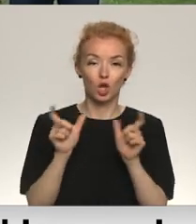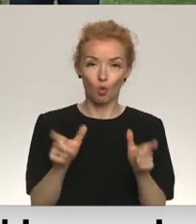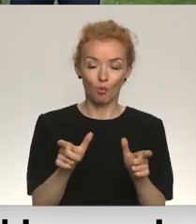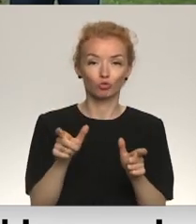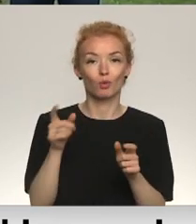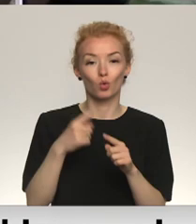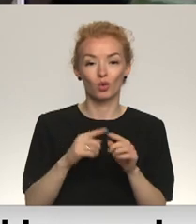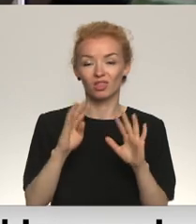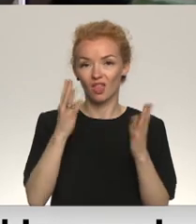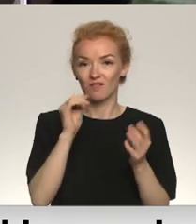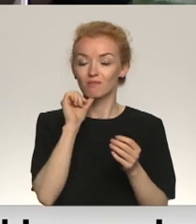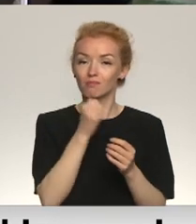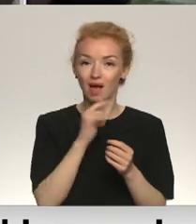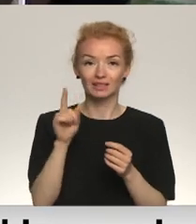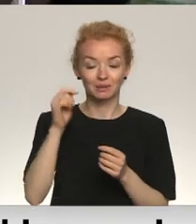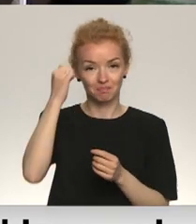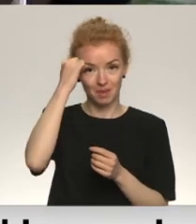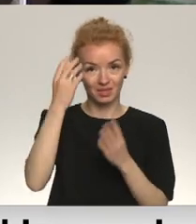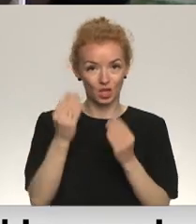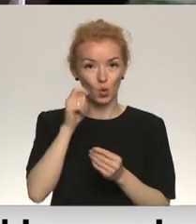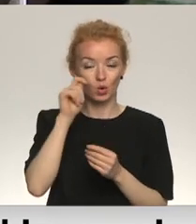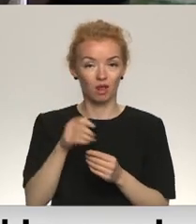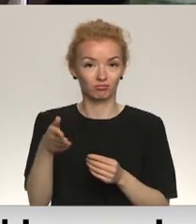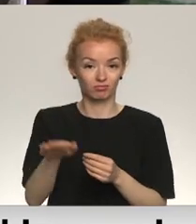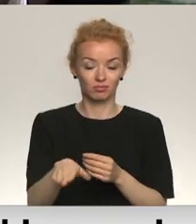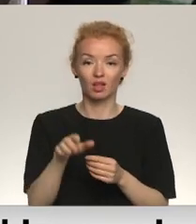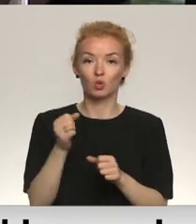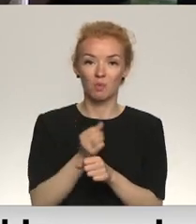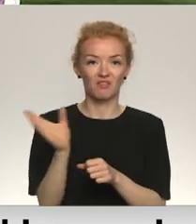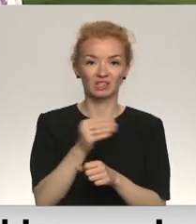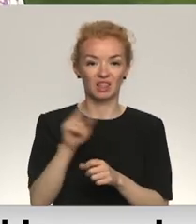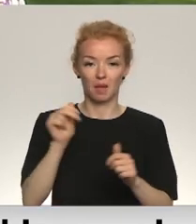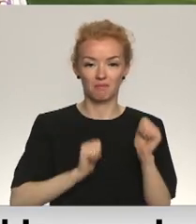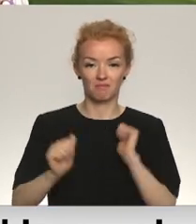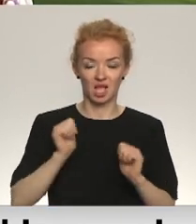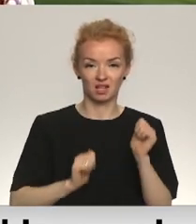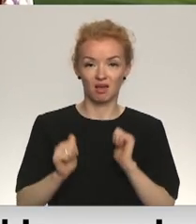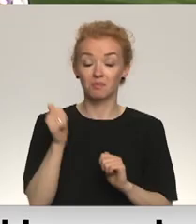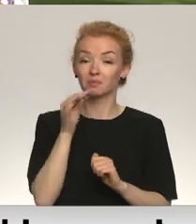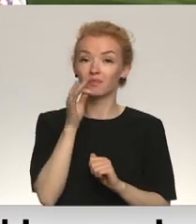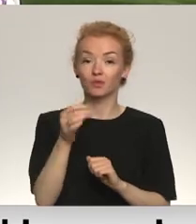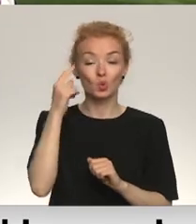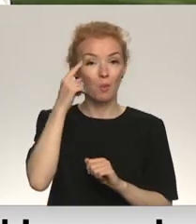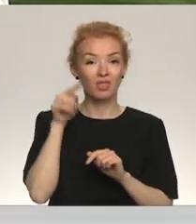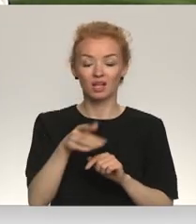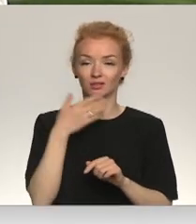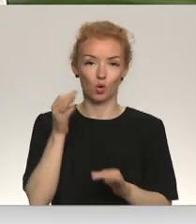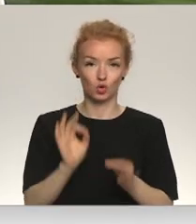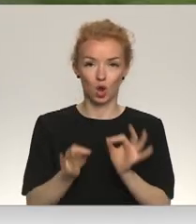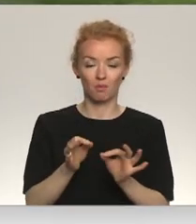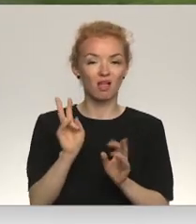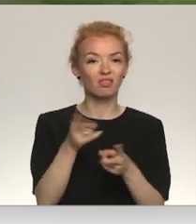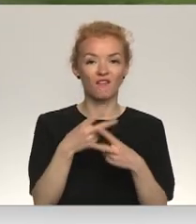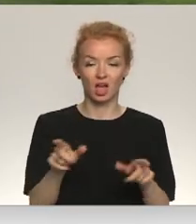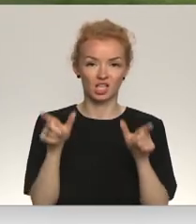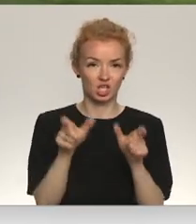noteikšana par Ukrainā cietušo un bojā gājušo piemiņas dienu noskaņot vienlīdz neapmierināti. Es domāju, ka tas nav normāli, nevajag